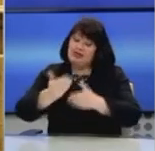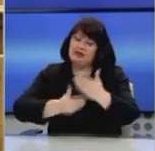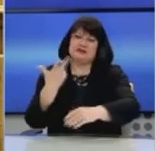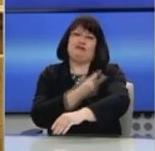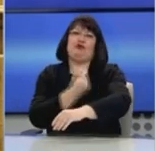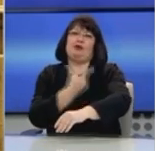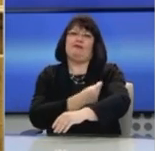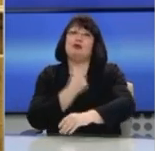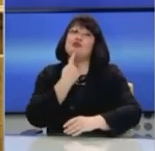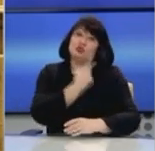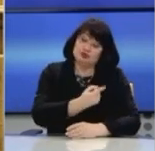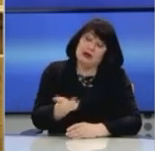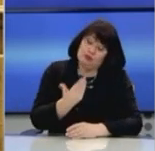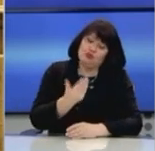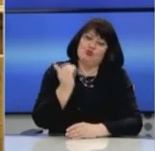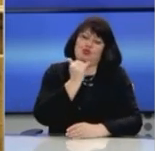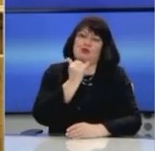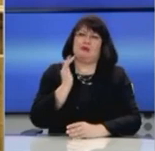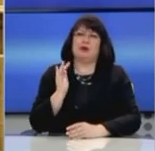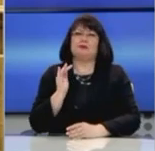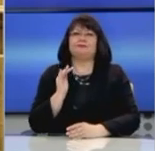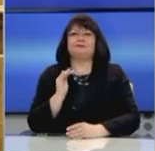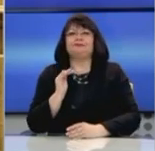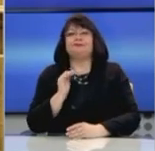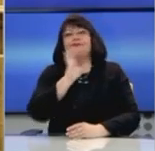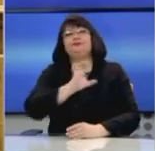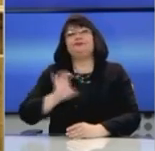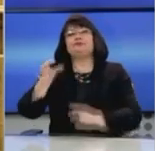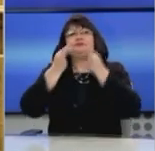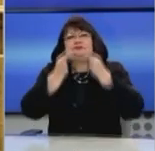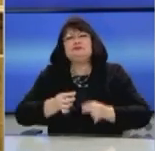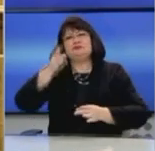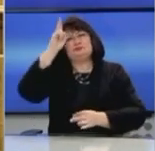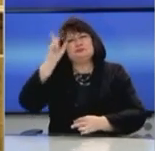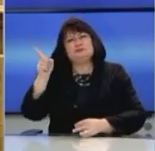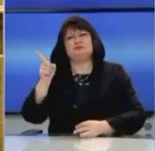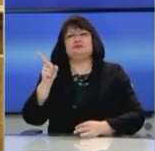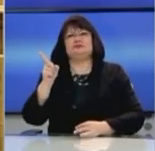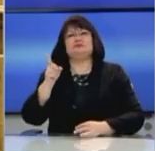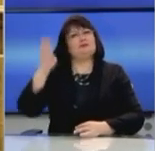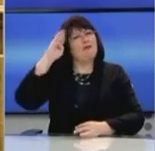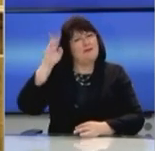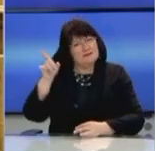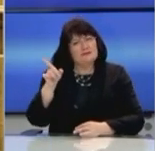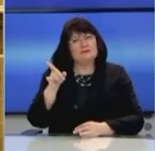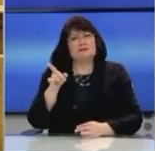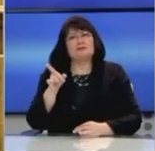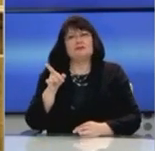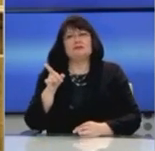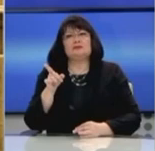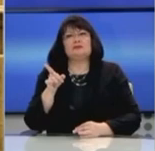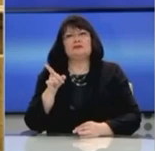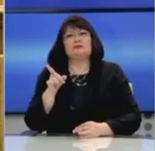διαδικασίες του εμβολιασμού, όπως σας λέμε. Άλλες χώρες, Κίνα, Γερμανία, ακόμα και οι Ηνωμένες Πολιτείες,